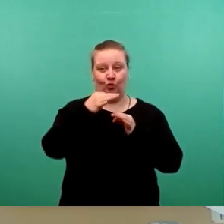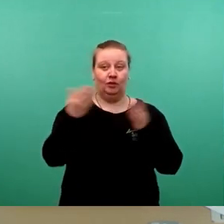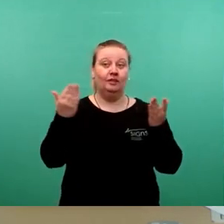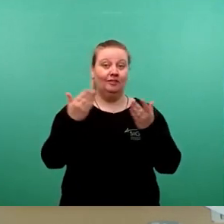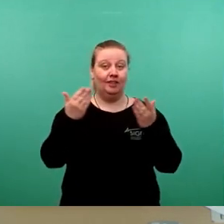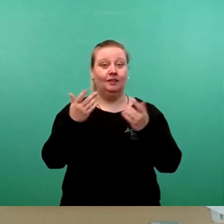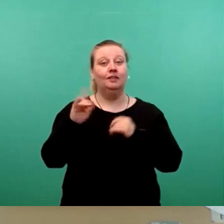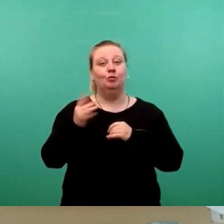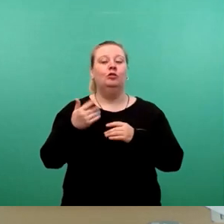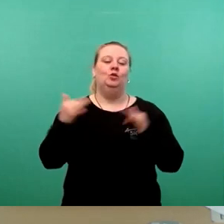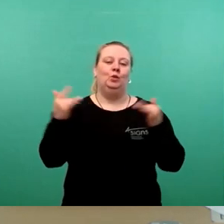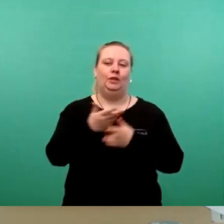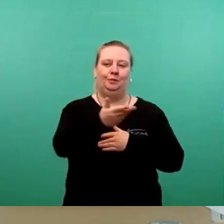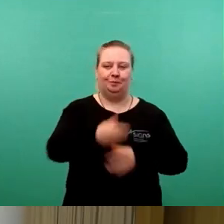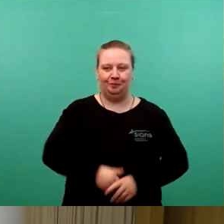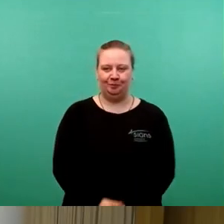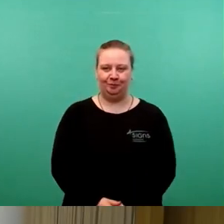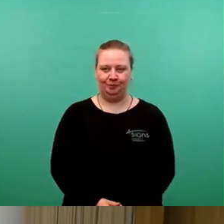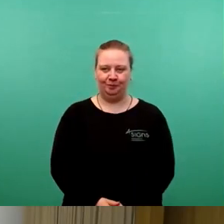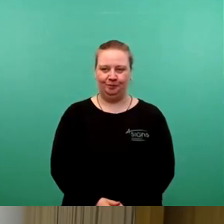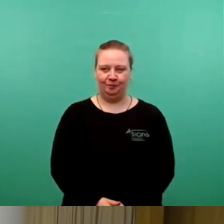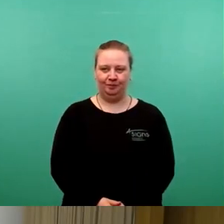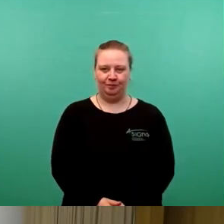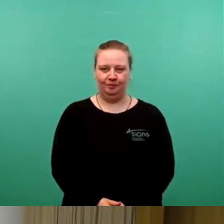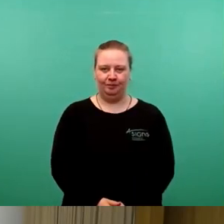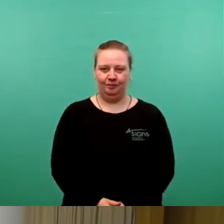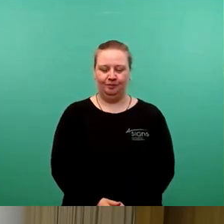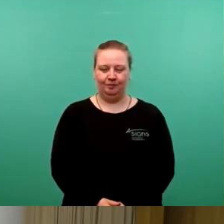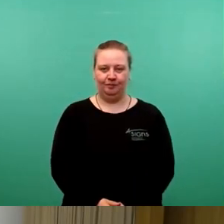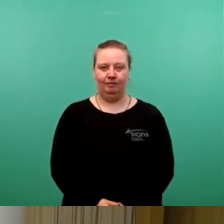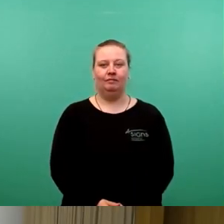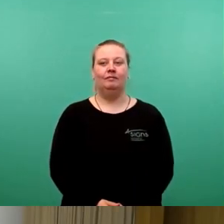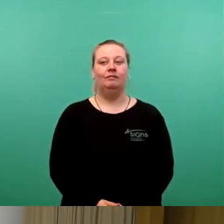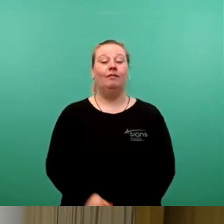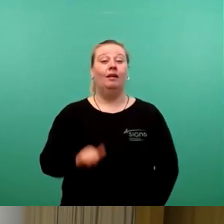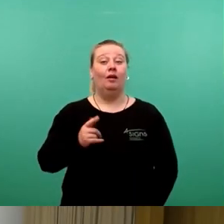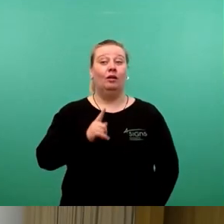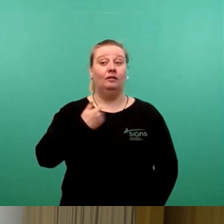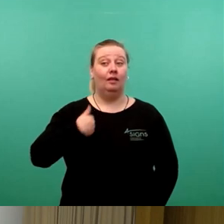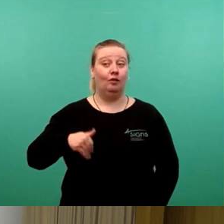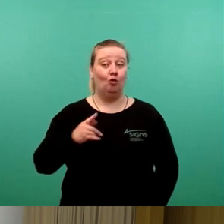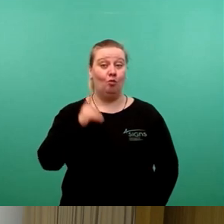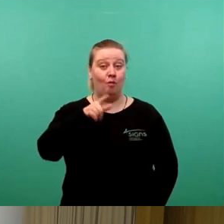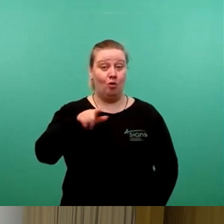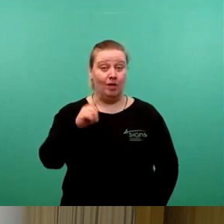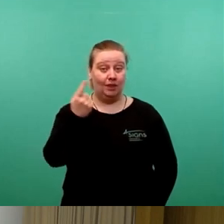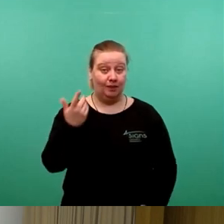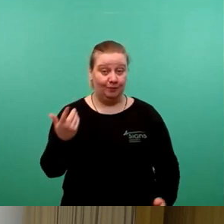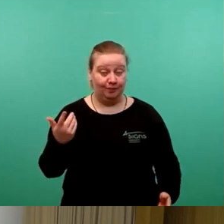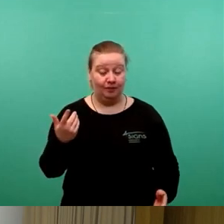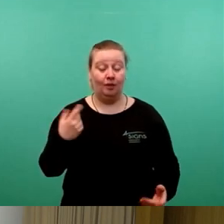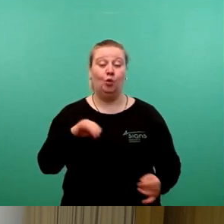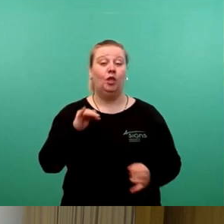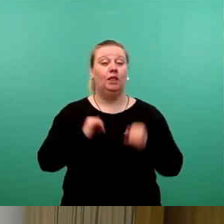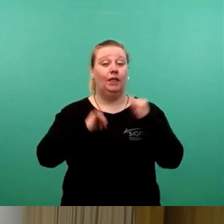Bündnis 90 die Grüne der Reihe mit Herrn Schulze. Sehr geehrter Herr Oberbürgermeister, der Industriepark